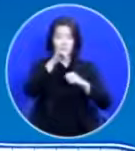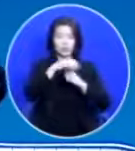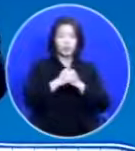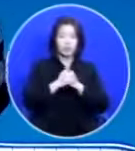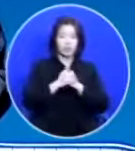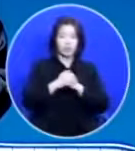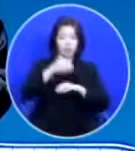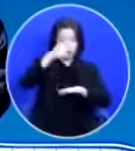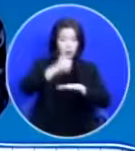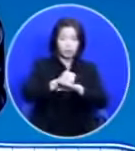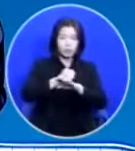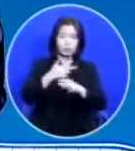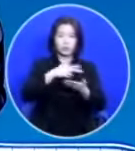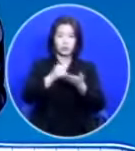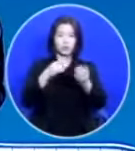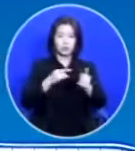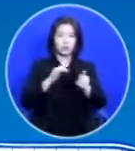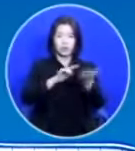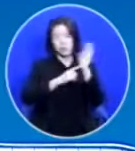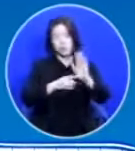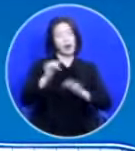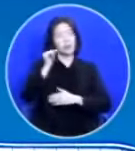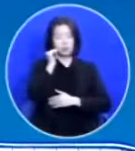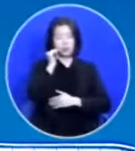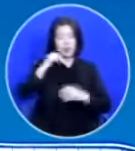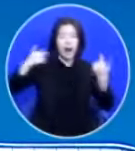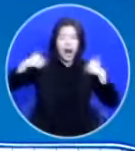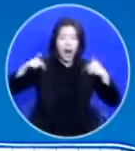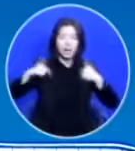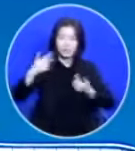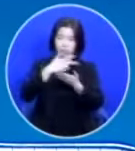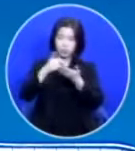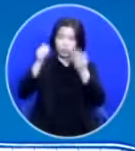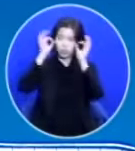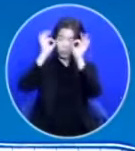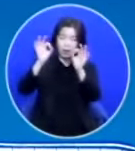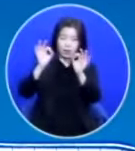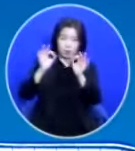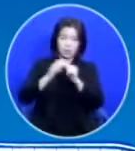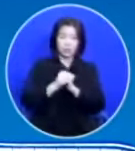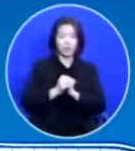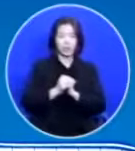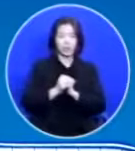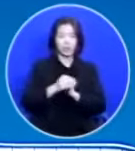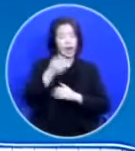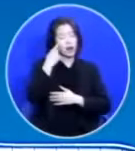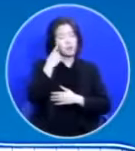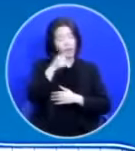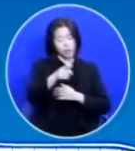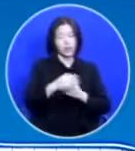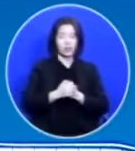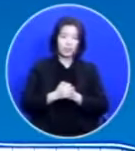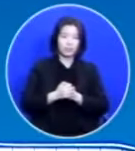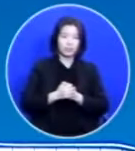반응을 못하고 말잖아요 항상 주님을 바라보는 해보시라는 거예요